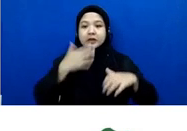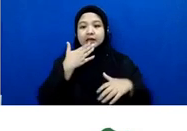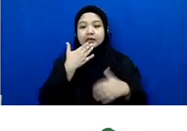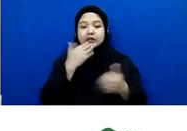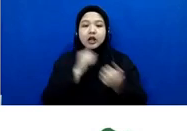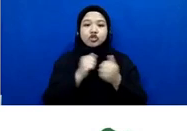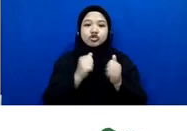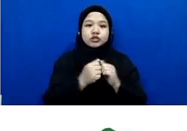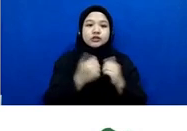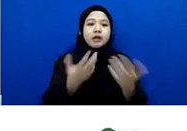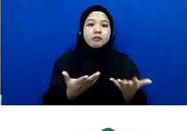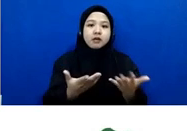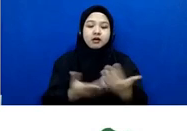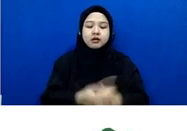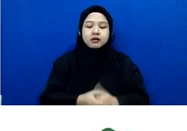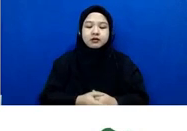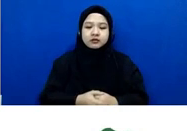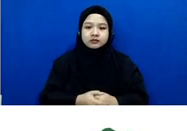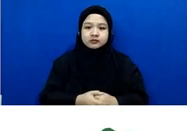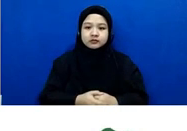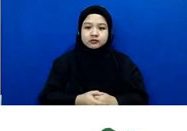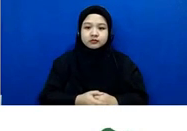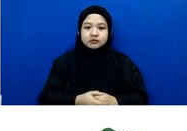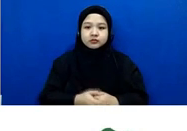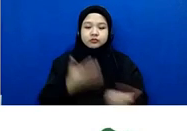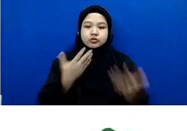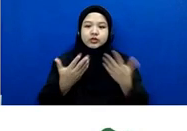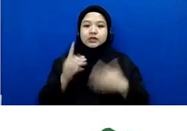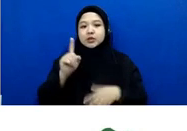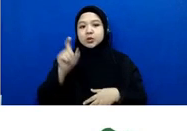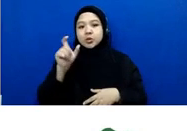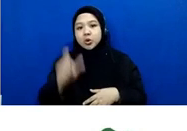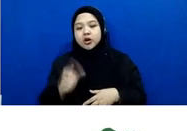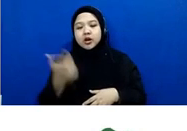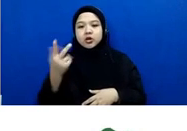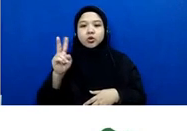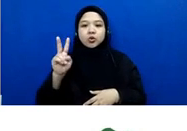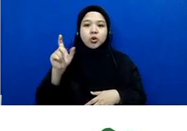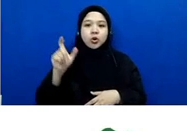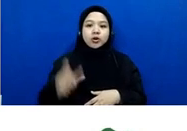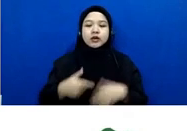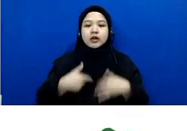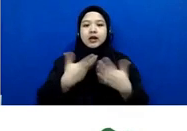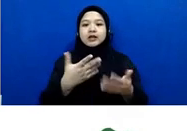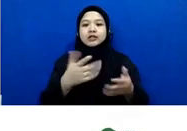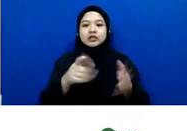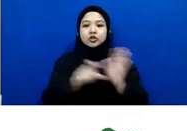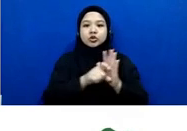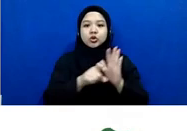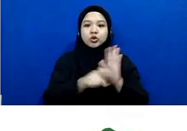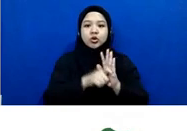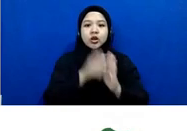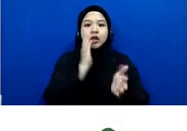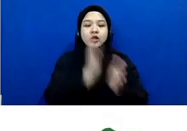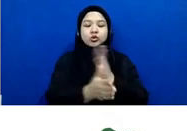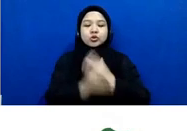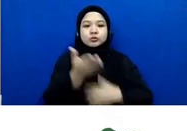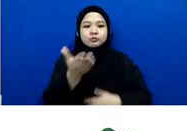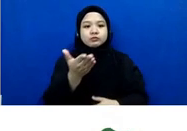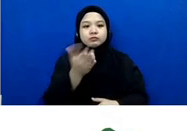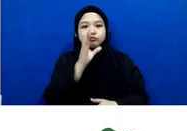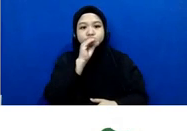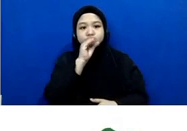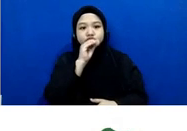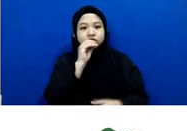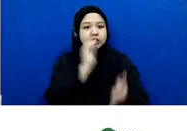ada satu atau dua mas Ajiwan yang ngasih contoh secara langsung secara lisan boleh